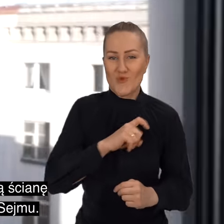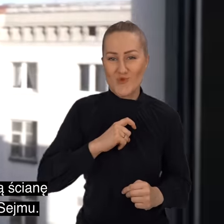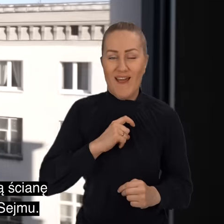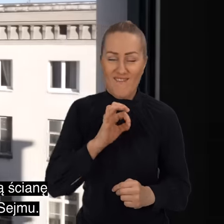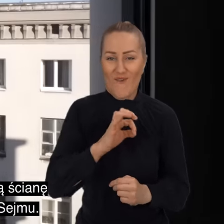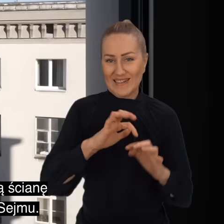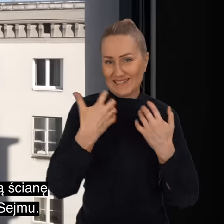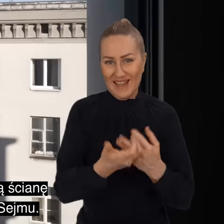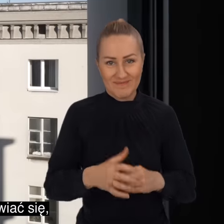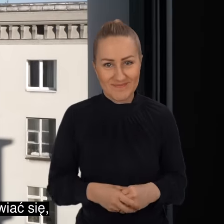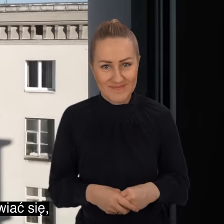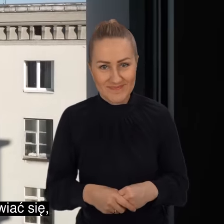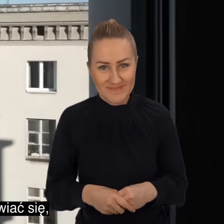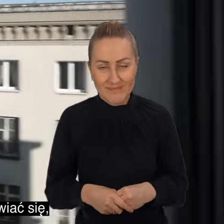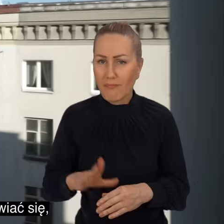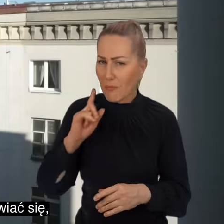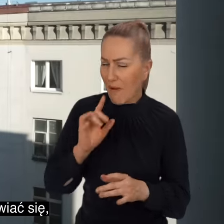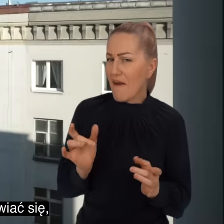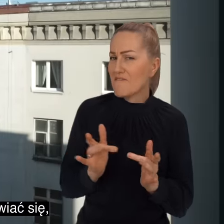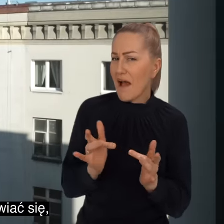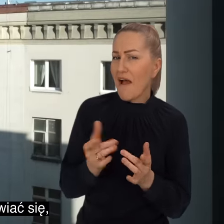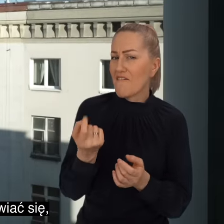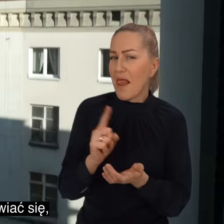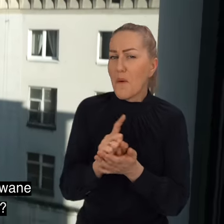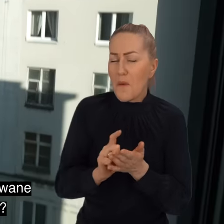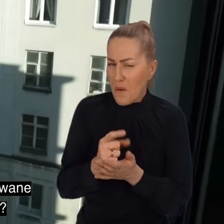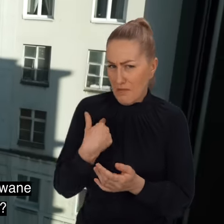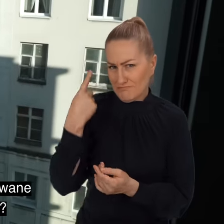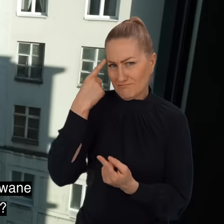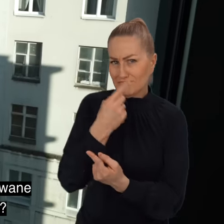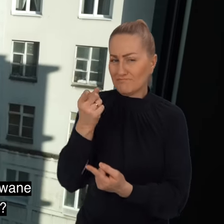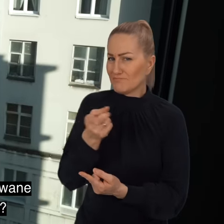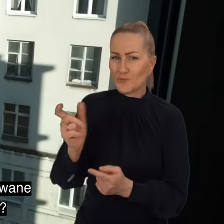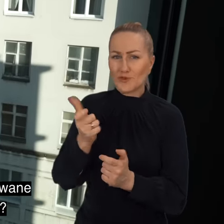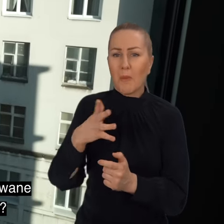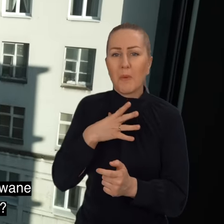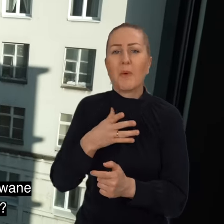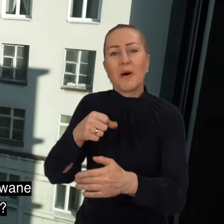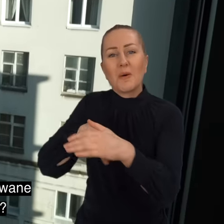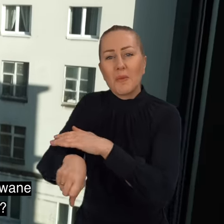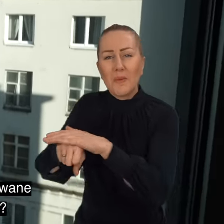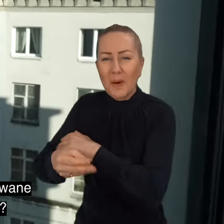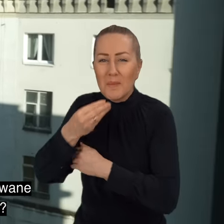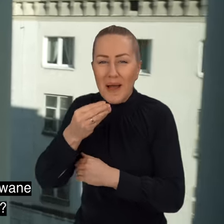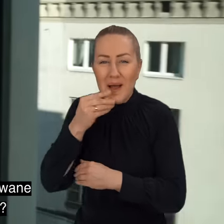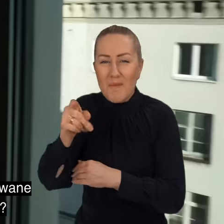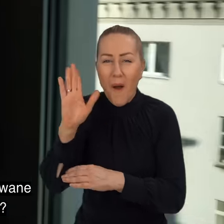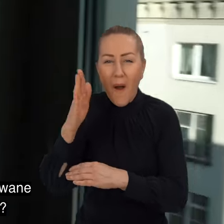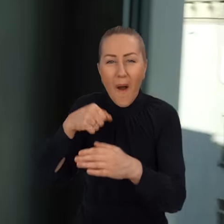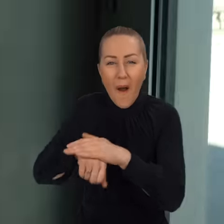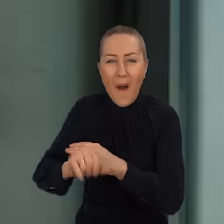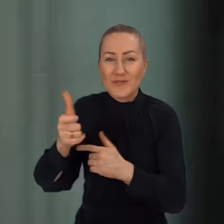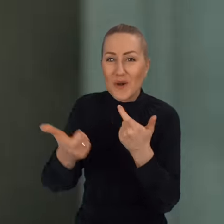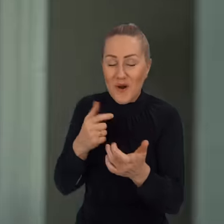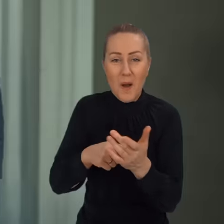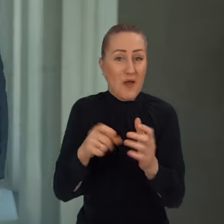biurami kancelarii Sejmu. To prawda. Przez chwilę zacząłem zastanawiać się, co to za wiktuały zmagazynowane są tam na tym paracie.